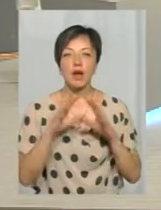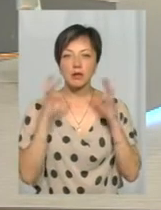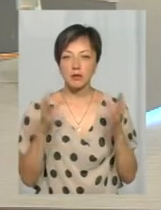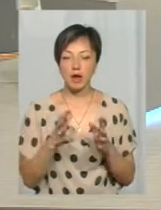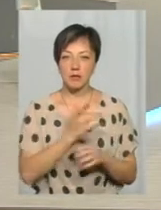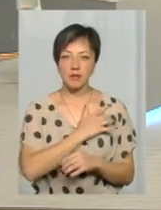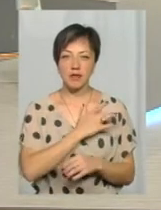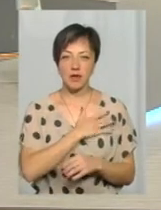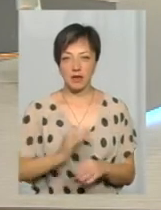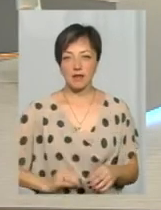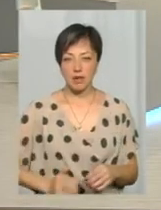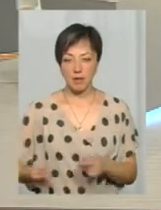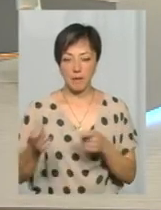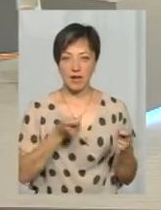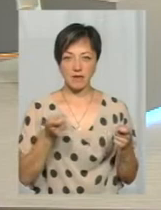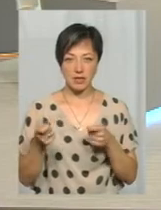перевізники?